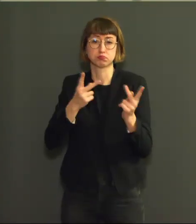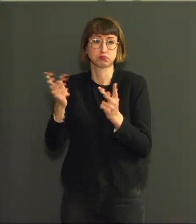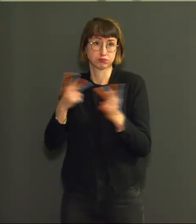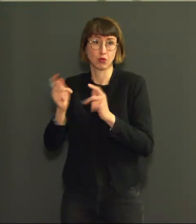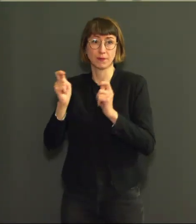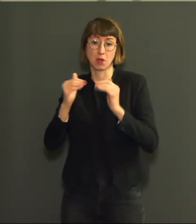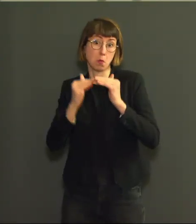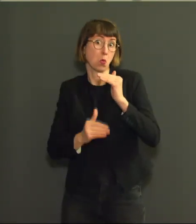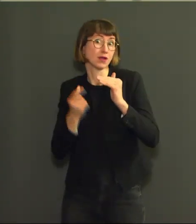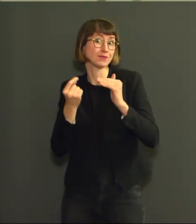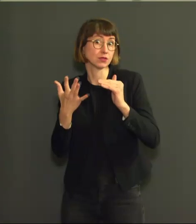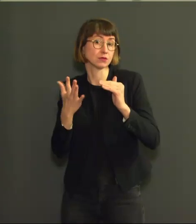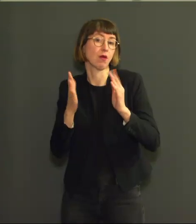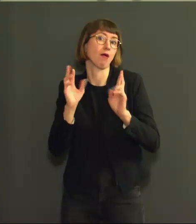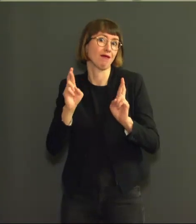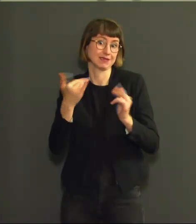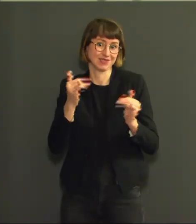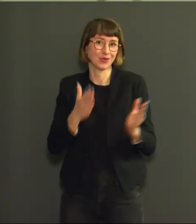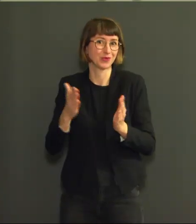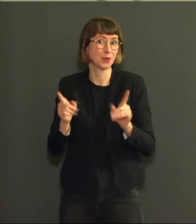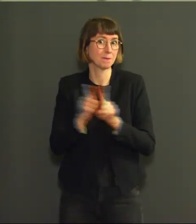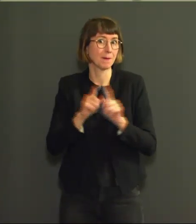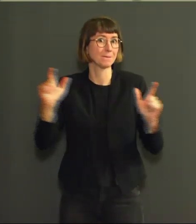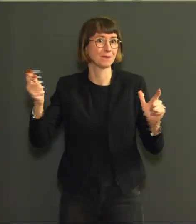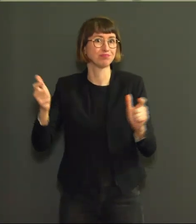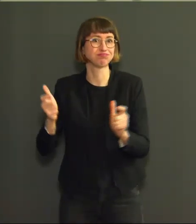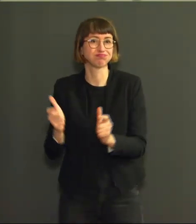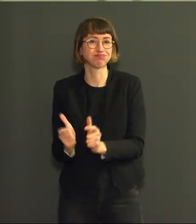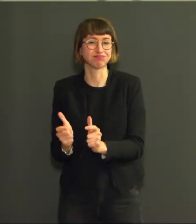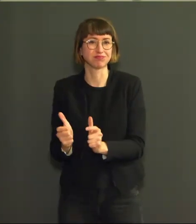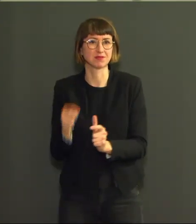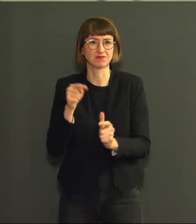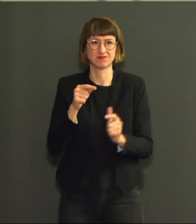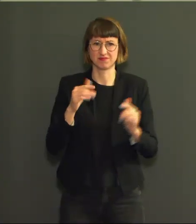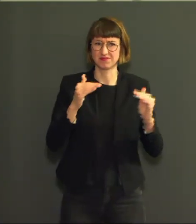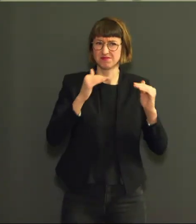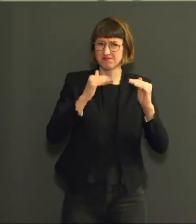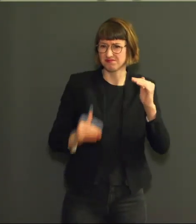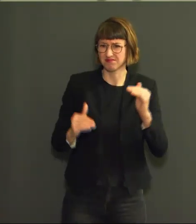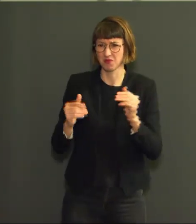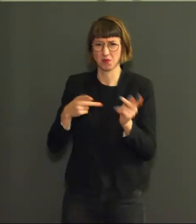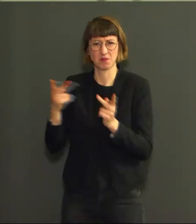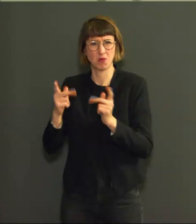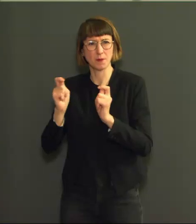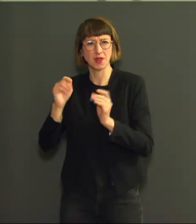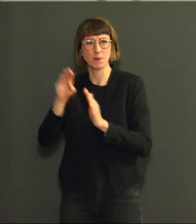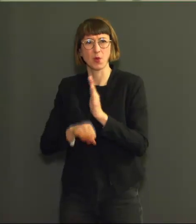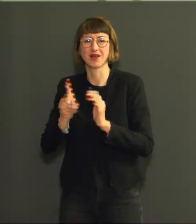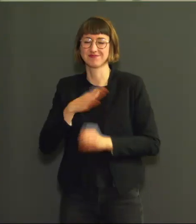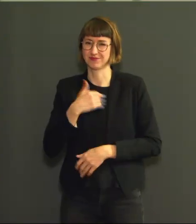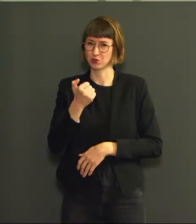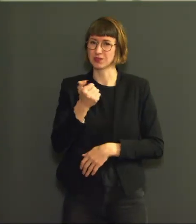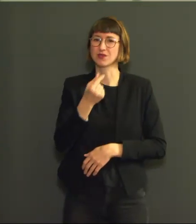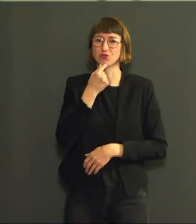hospitalisations diminuent principalement chez les plus de 60 ans. Et vous savez que nous sommes depuis quelques semaines en pleine campagne de vaccination